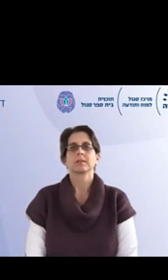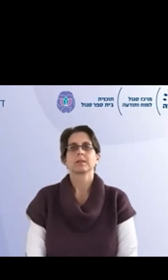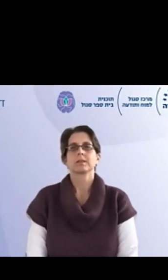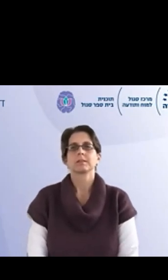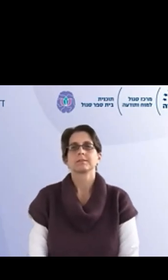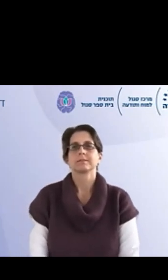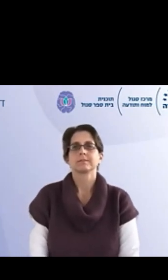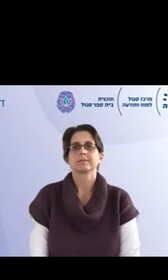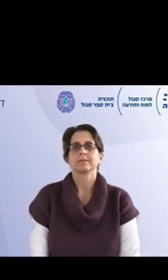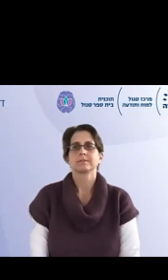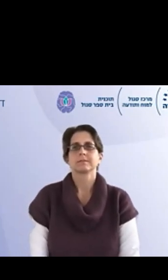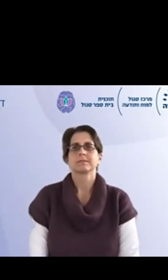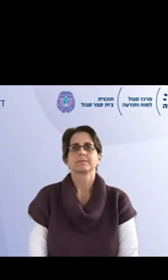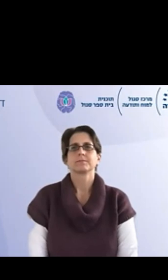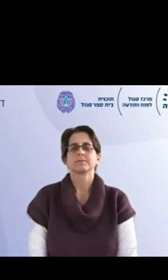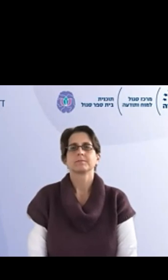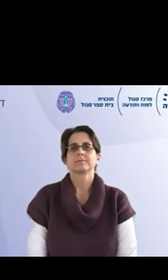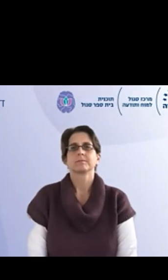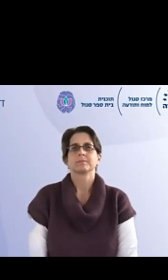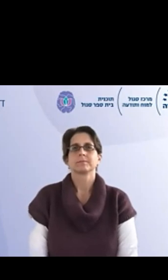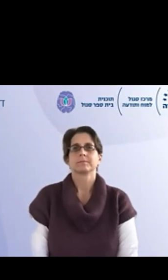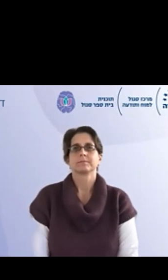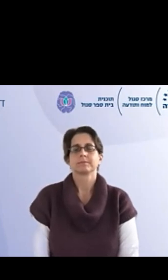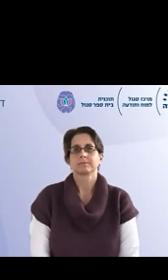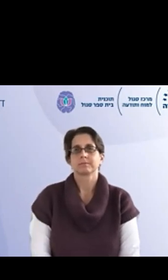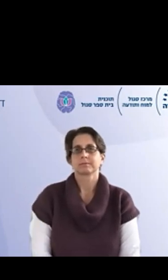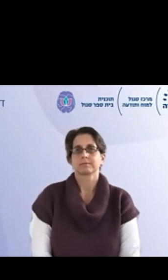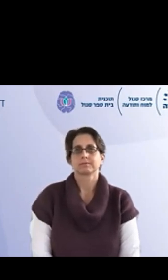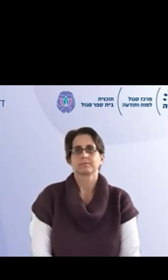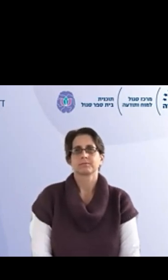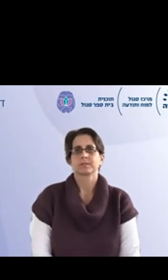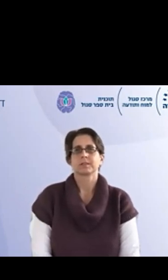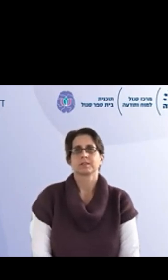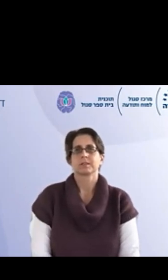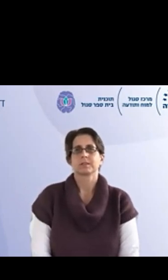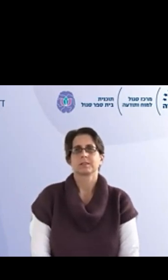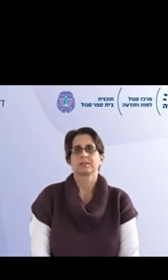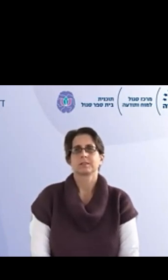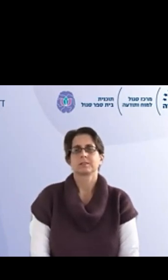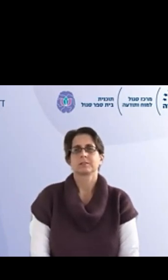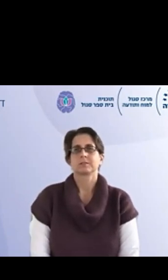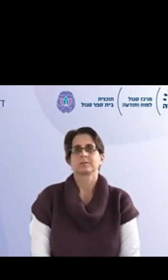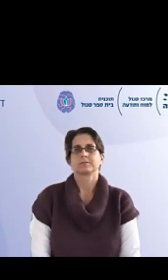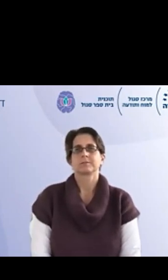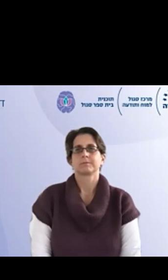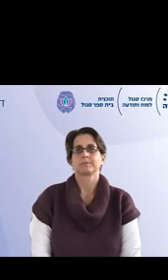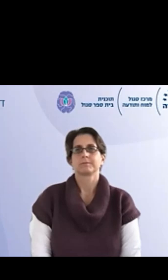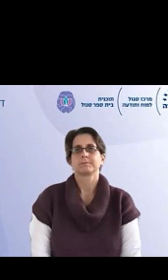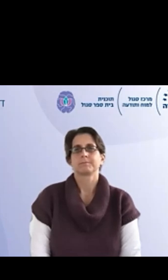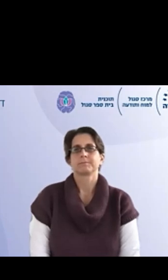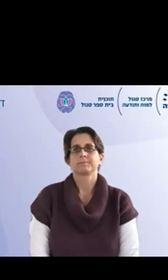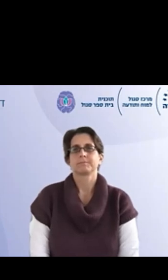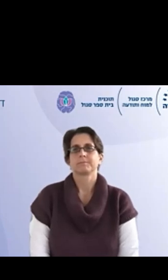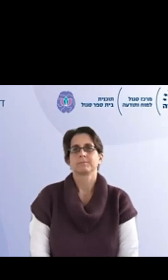וגם שלכם הצוות לא רק של התלמידים אנחנו פה דואגים גם לכם הצוות. רק אחרי שהצוות ככה ממש חווה את